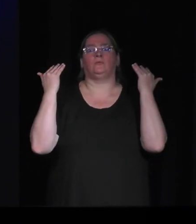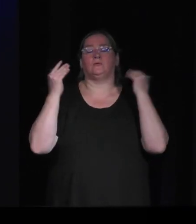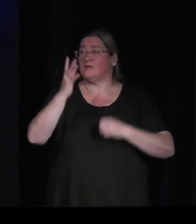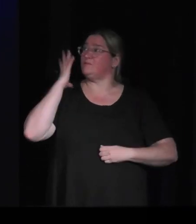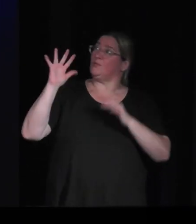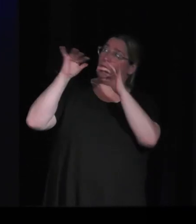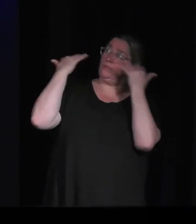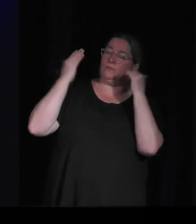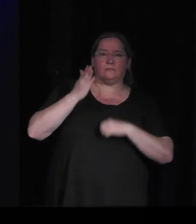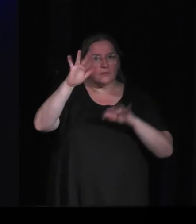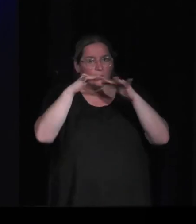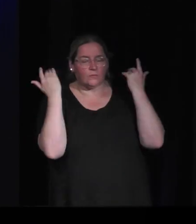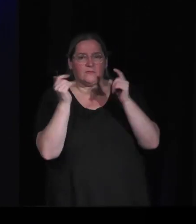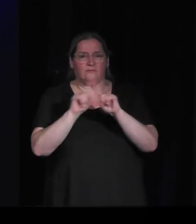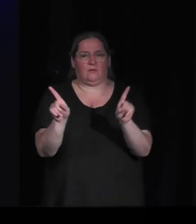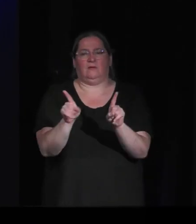environnementales